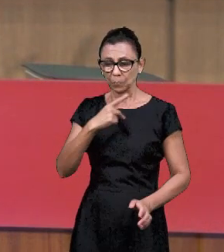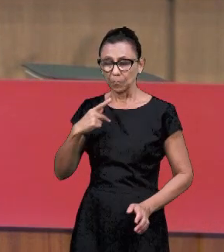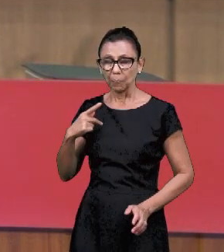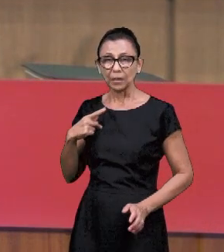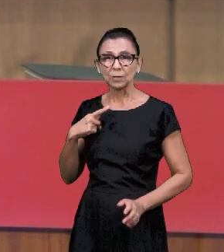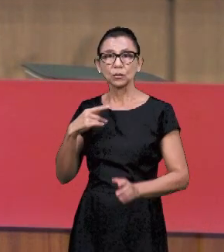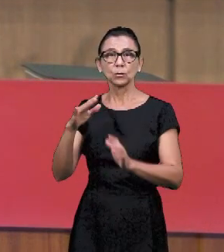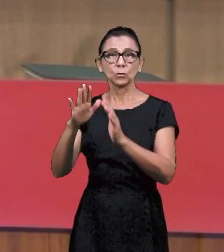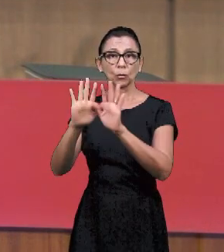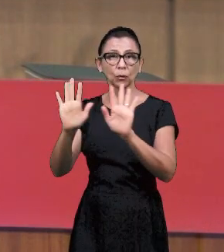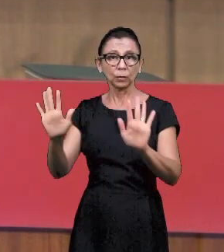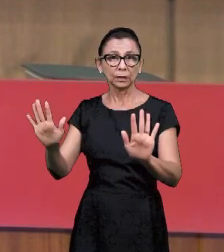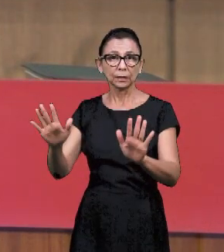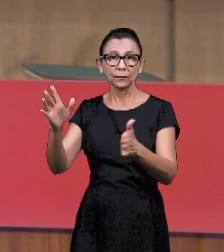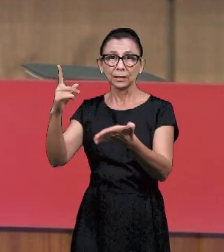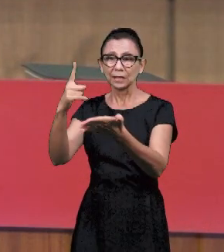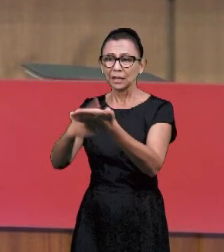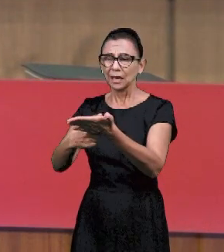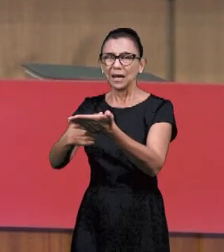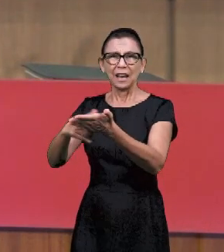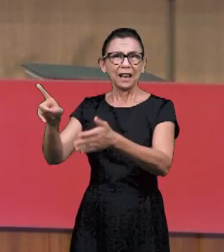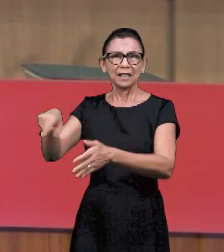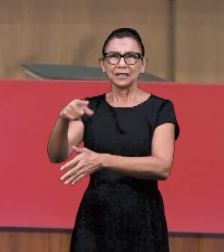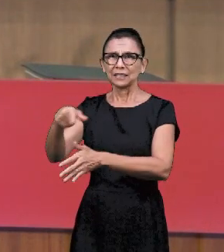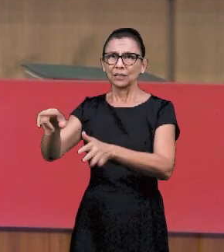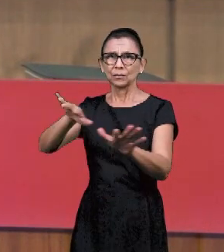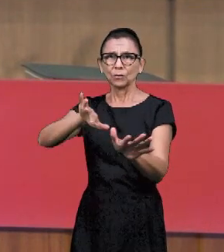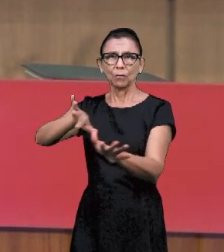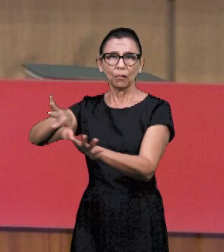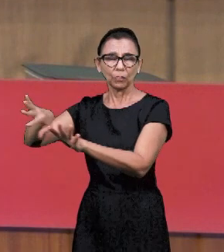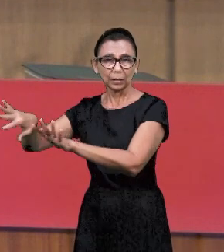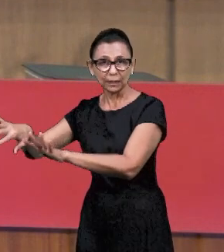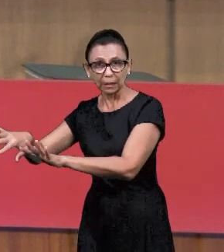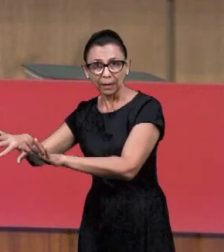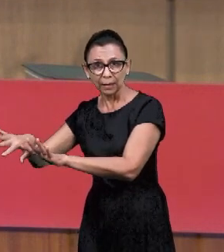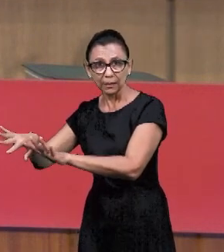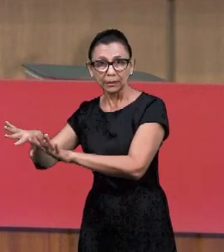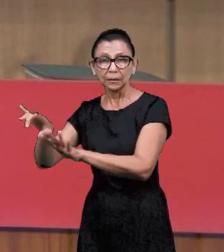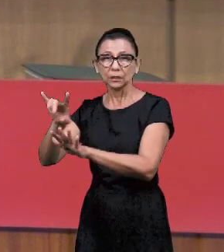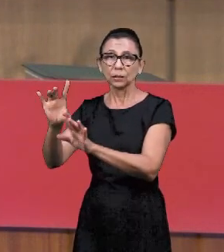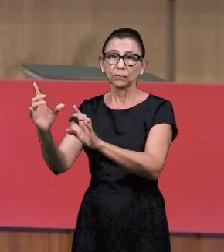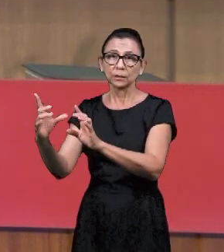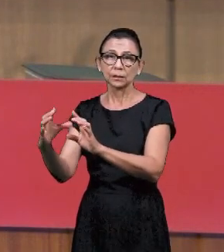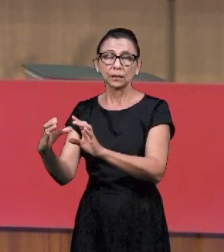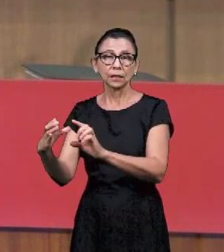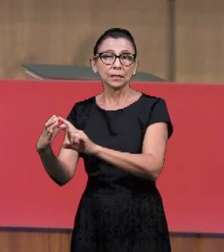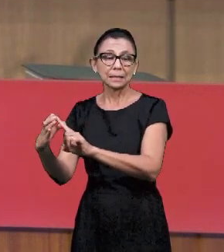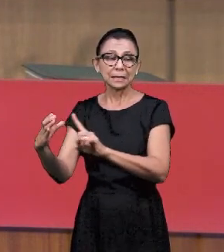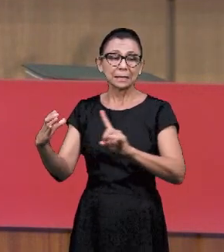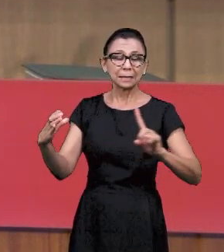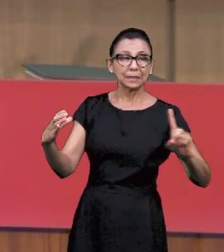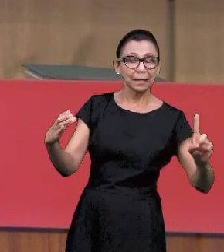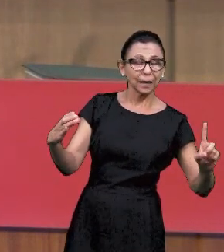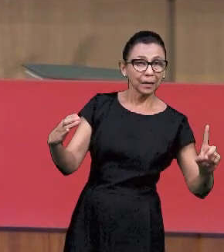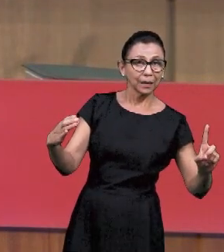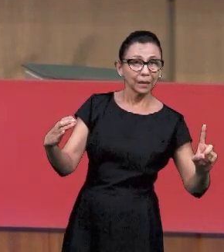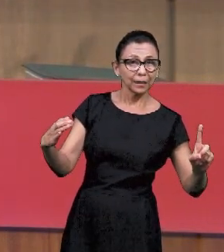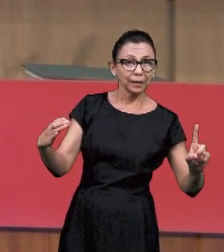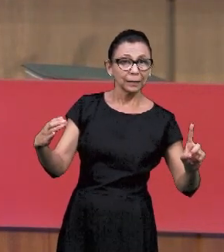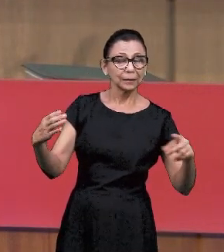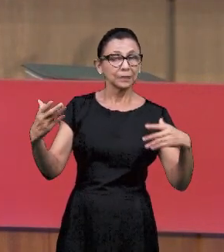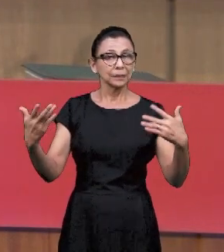пророческое, с участием тела. Когда вы разрываете этот Завет, вы